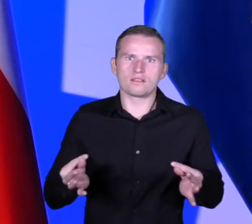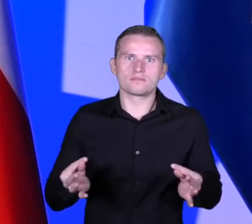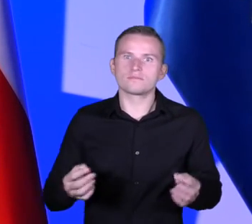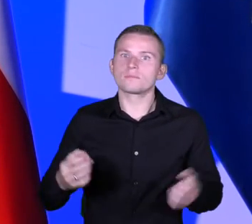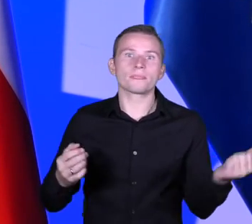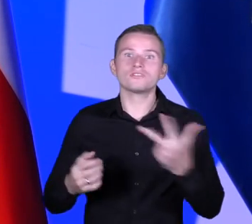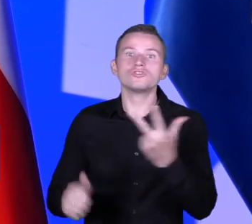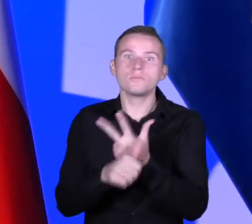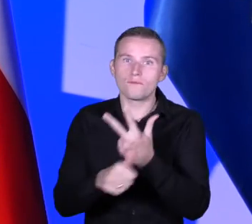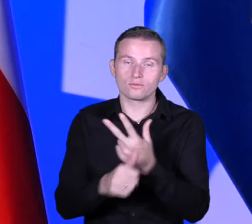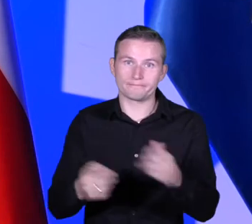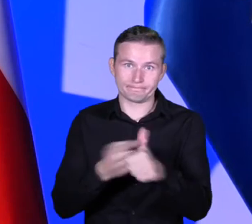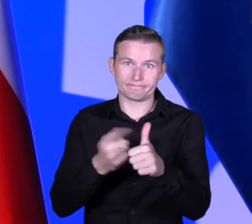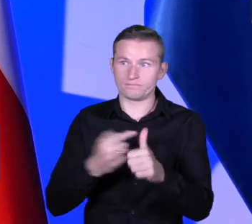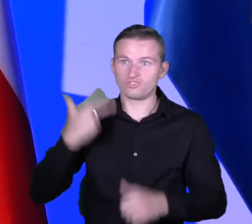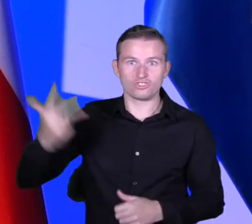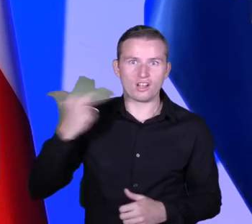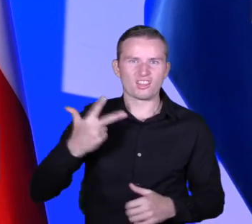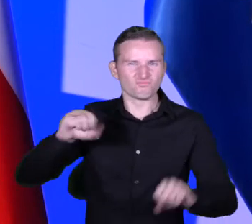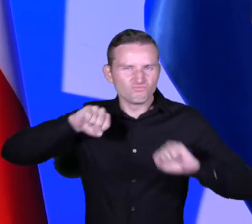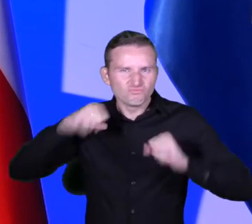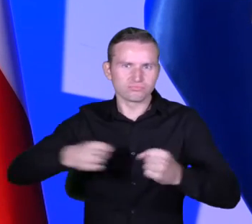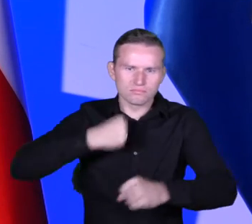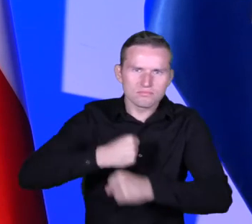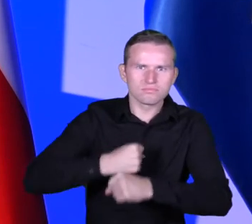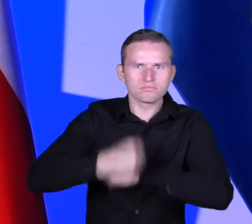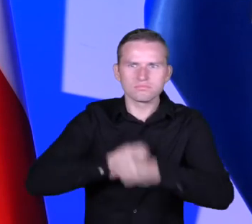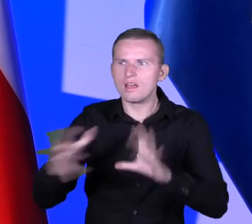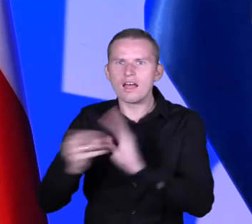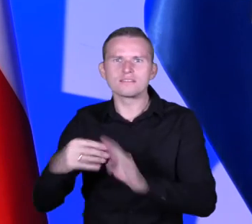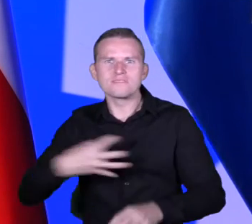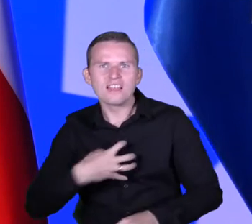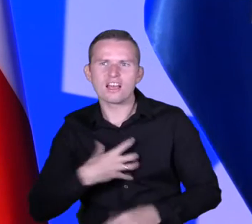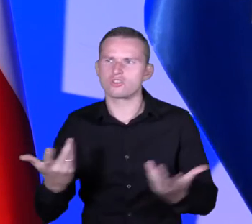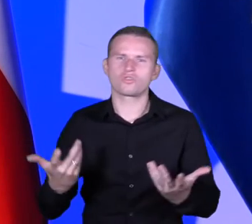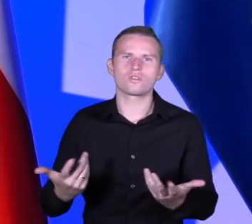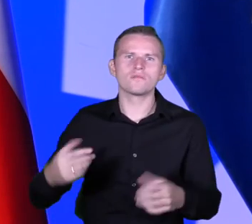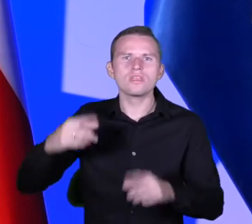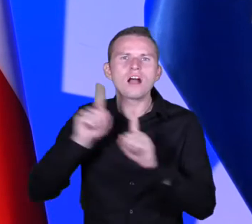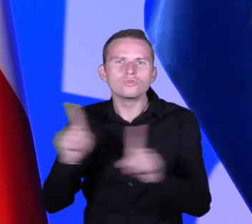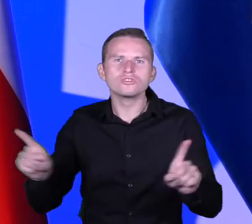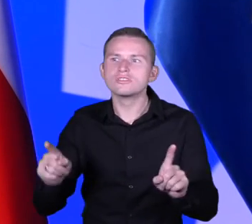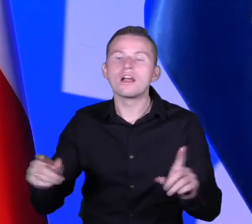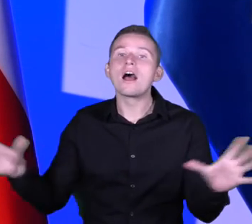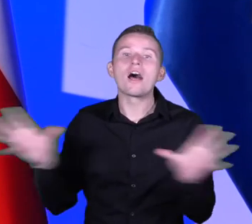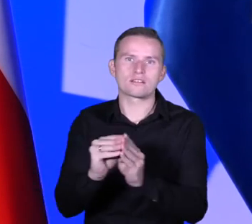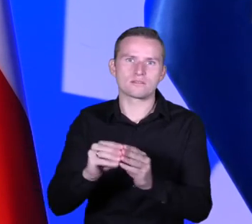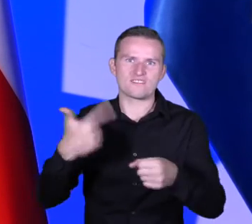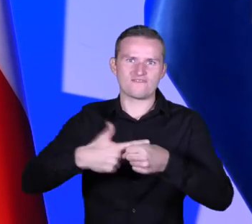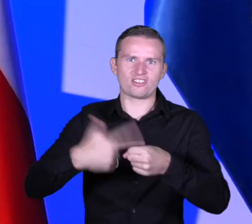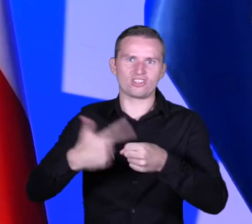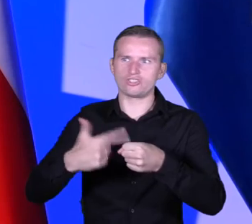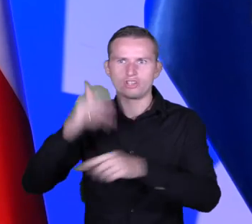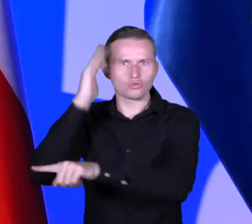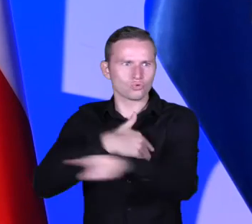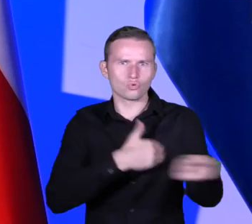Po pierwsze, to były trzy lata bardzo intensywnej pracy z dyrektorami, z nauczycielami z 20 szkół i obserwowanie, jak Wy zmieniacie